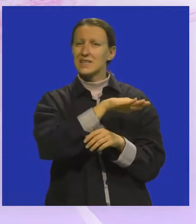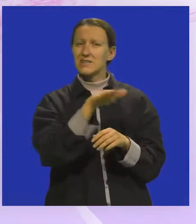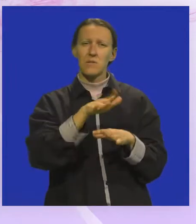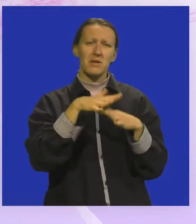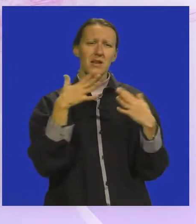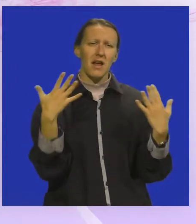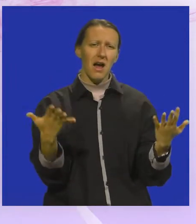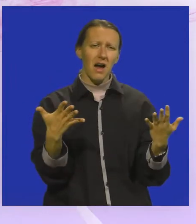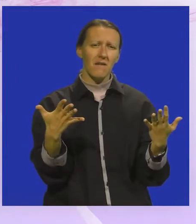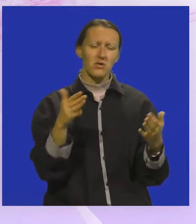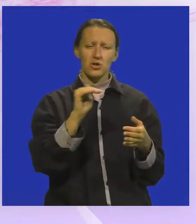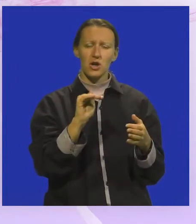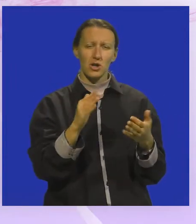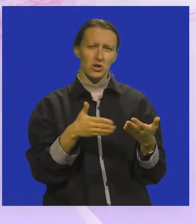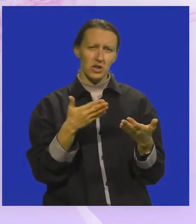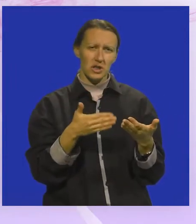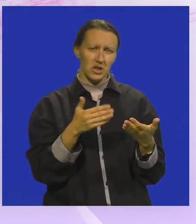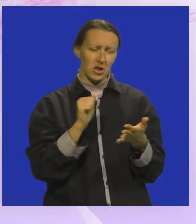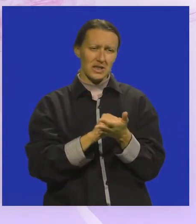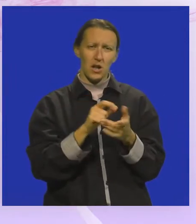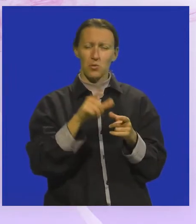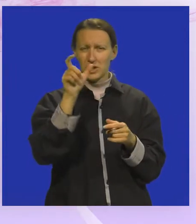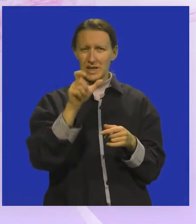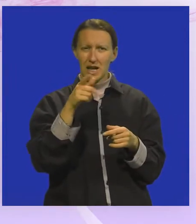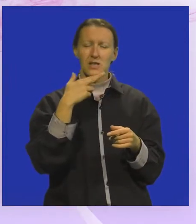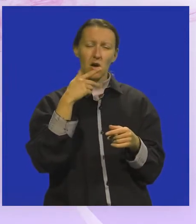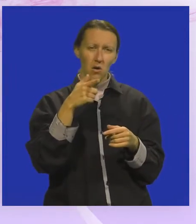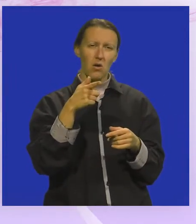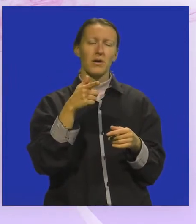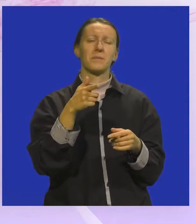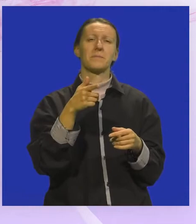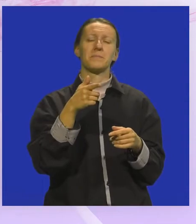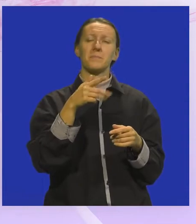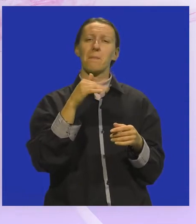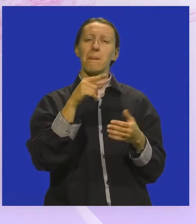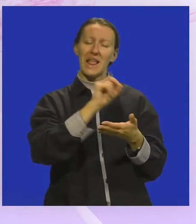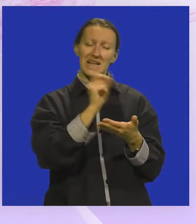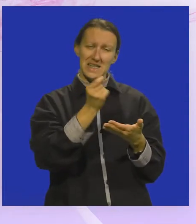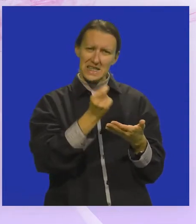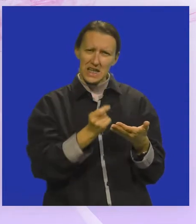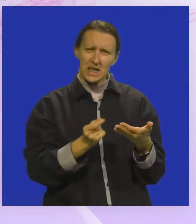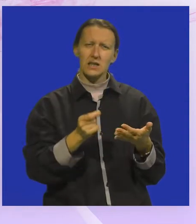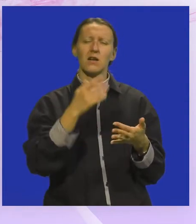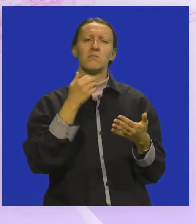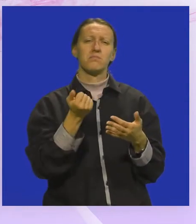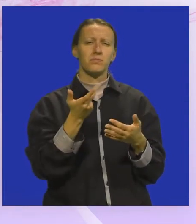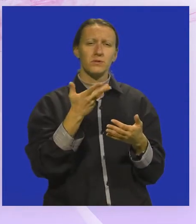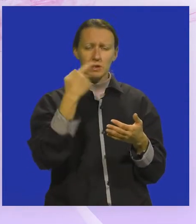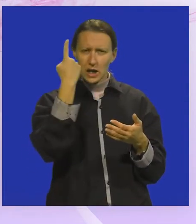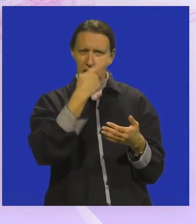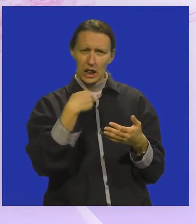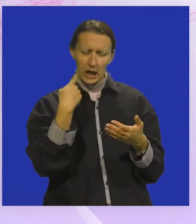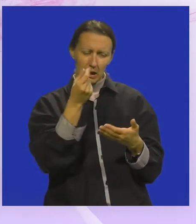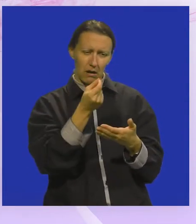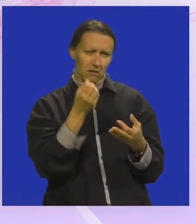najvećim dječjim časopisima i zdanjima u Italiji, za koje je crtao i brojne likove u